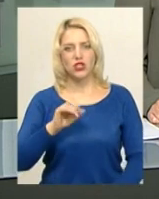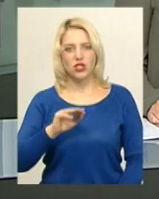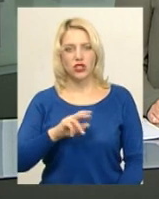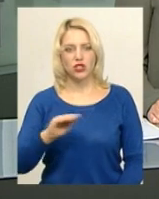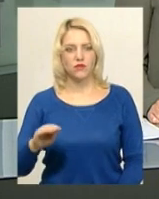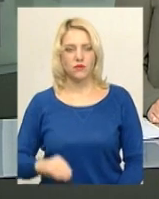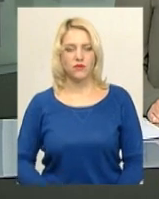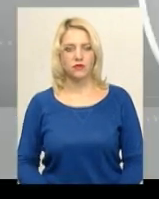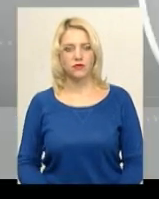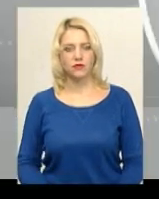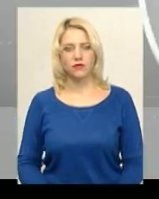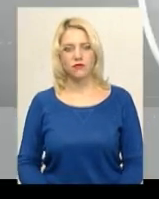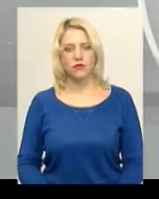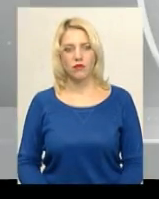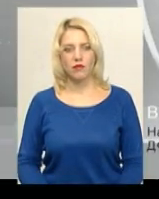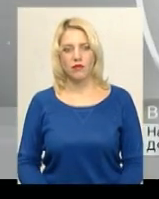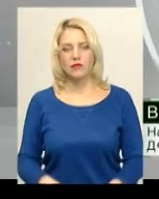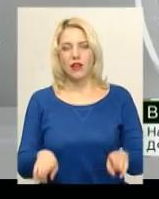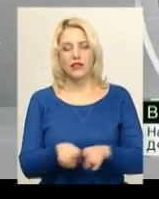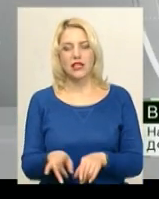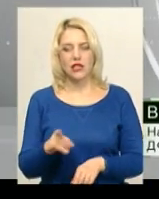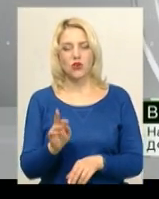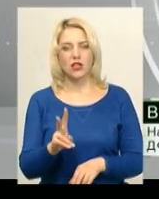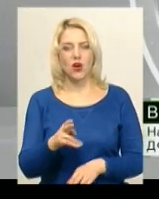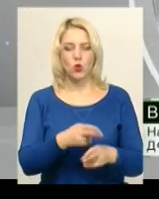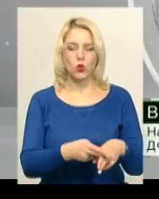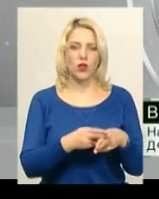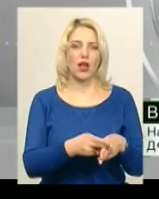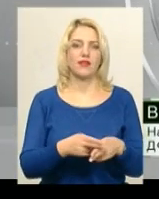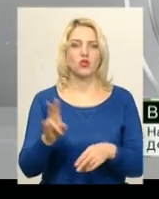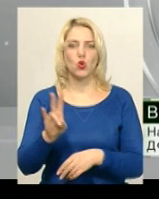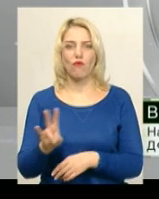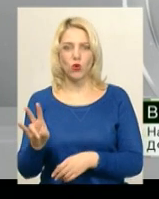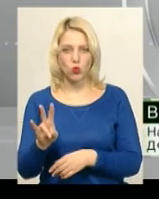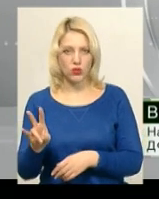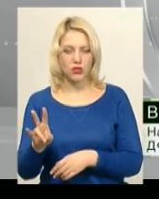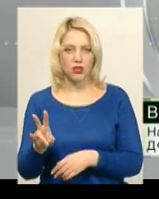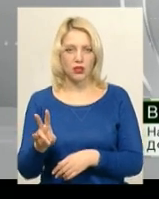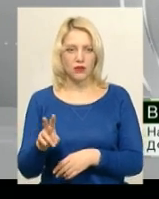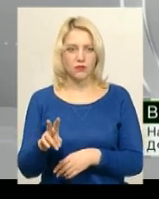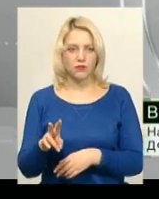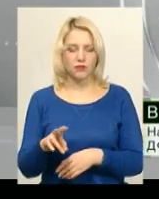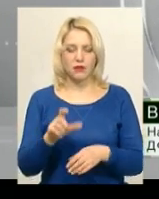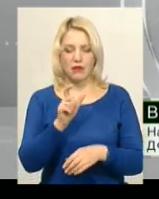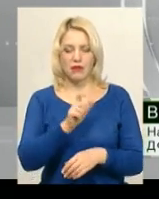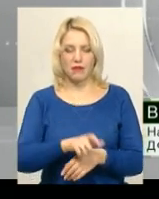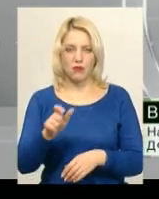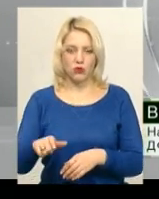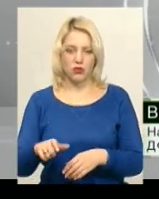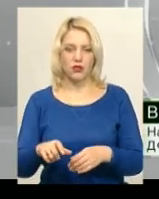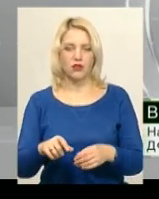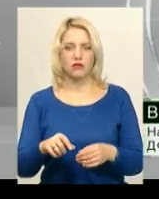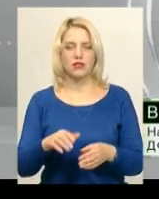В таких районах, як Дунаєвці та Нової Ушиці, місцеві жителі здійснюють